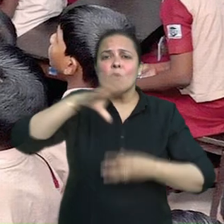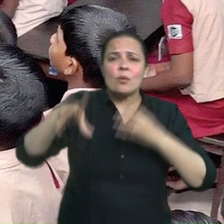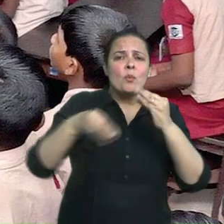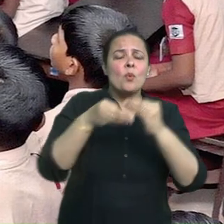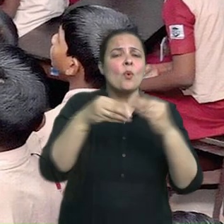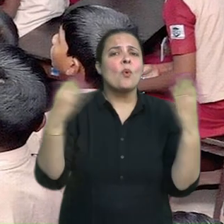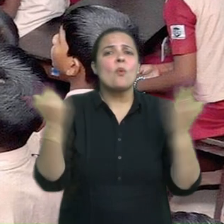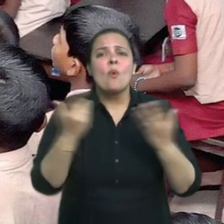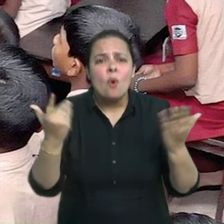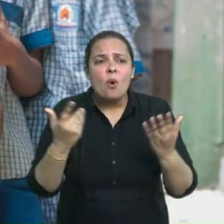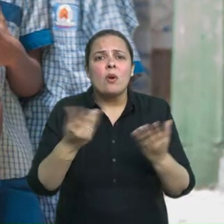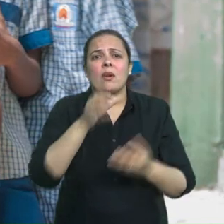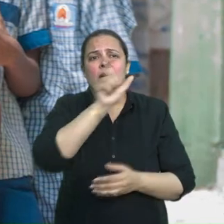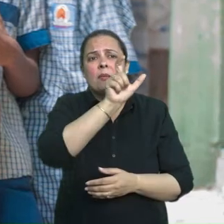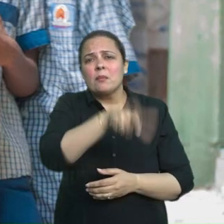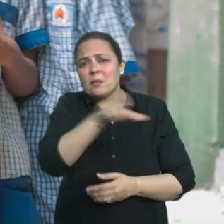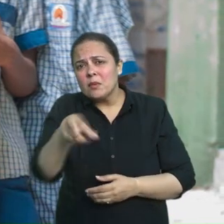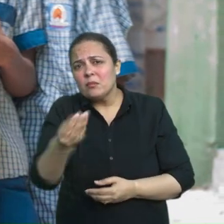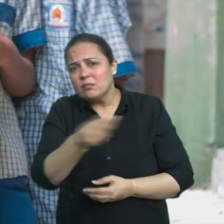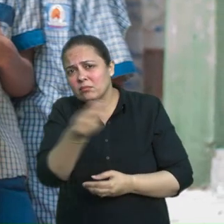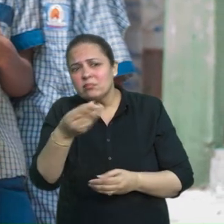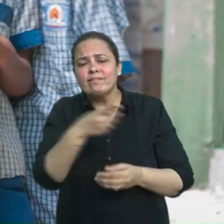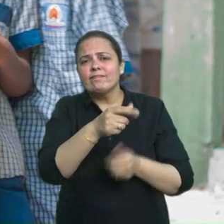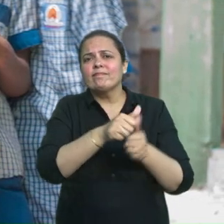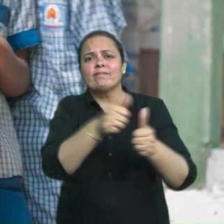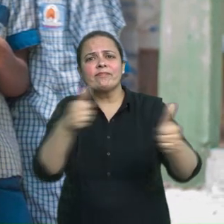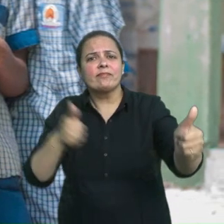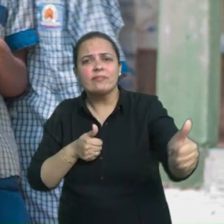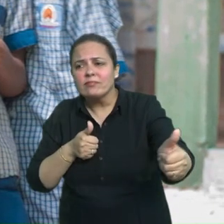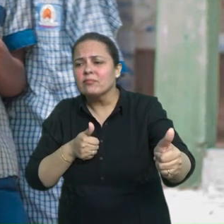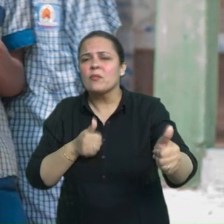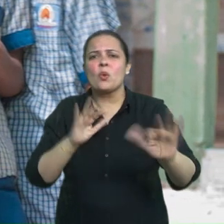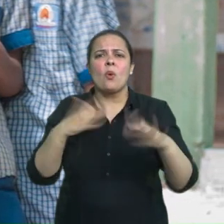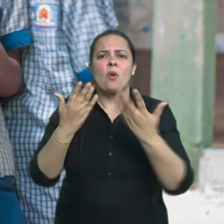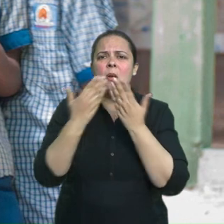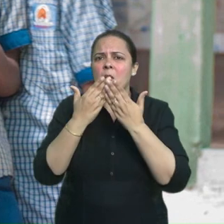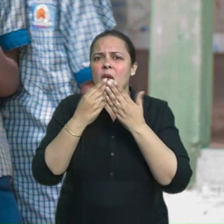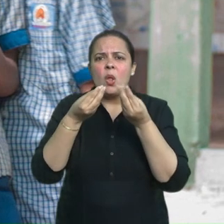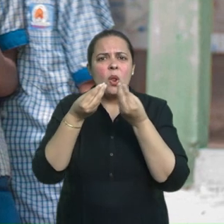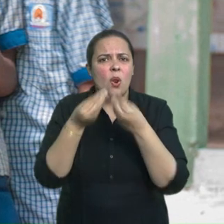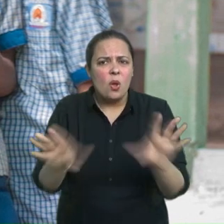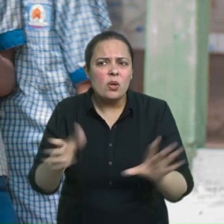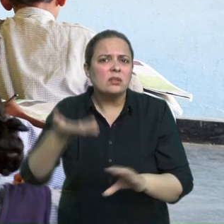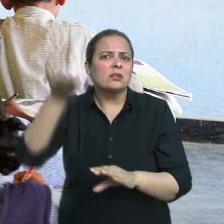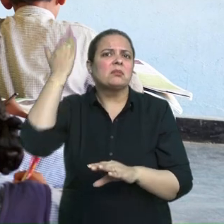हुए उन्हें कक्षा के बाहर भी सीखने सिखाने के भरपूर अफसर देते हैं।